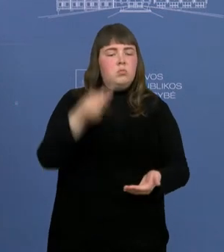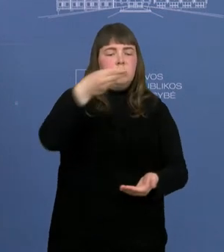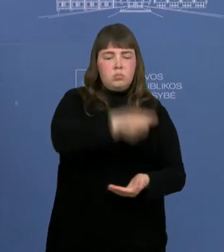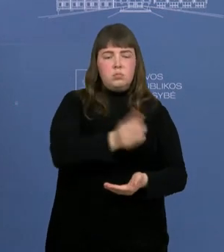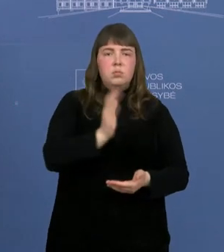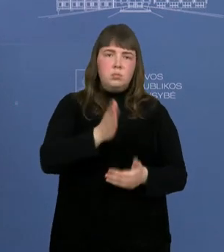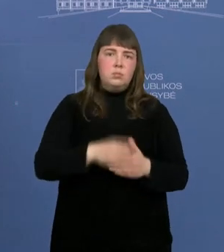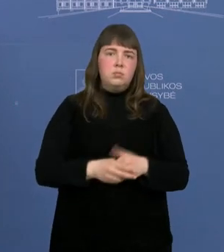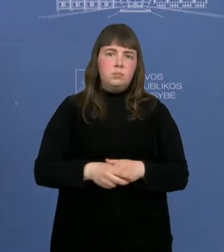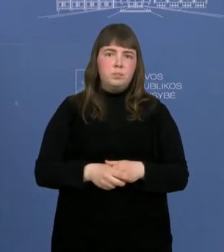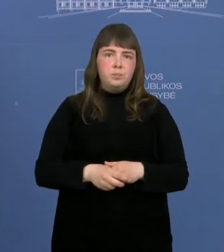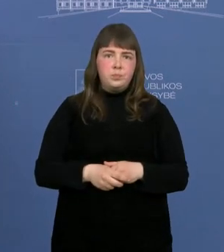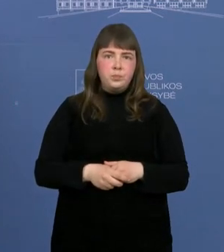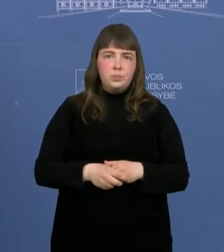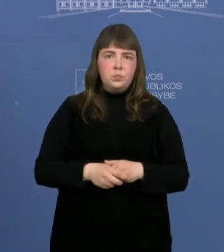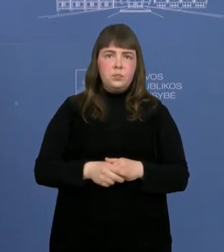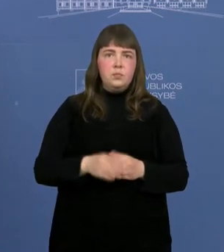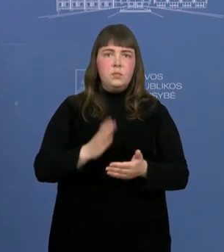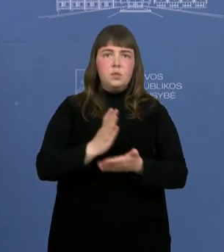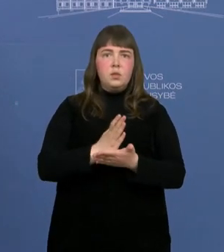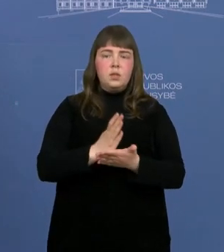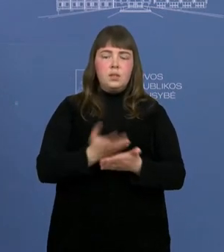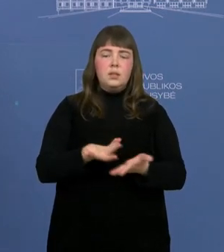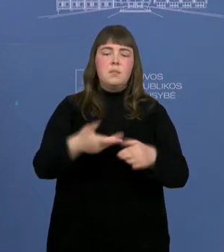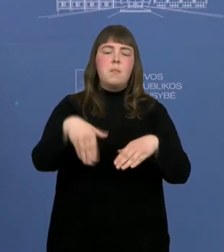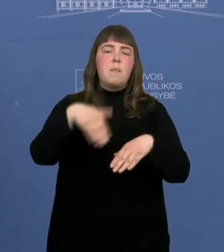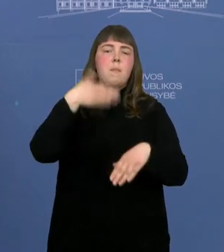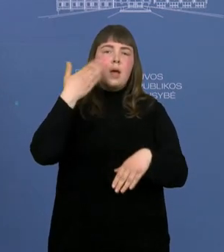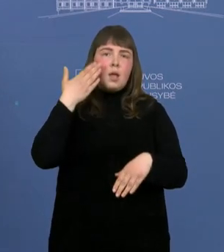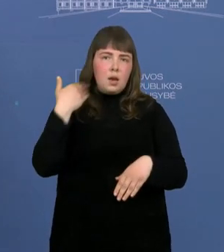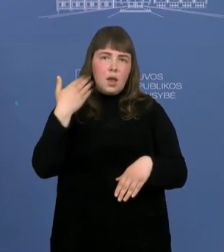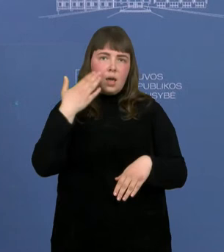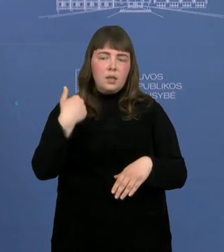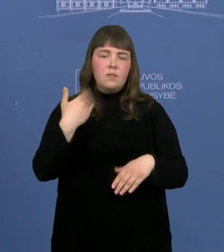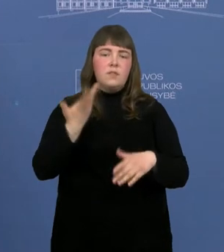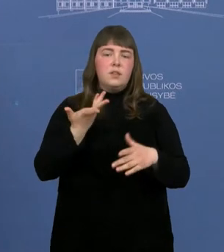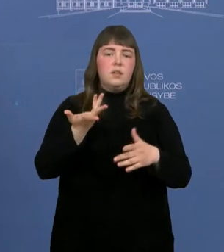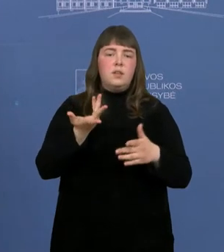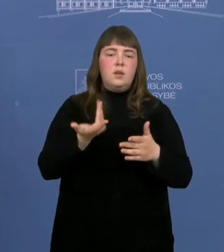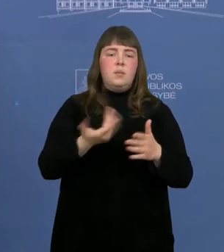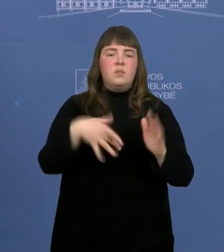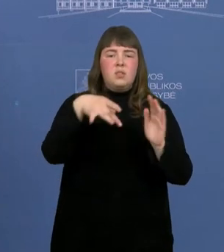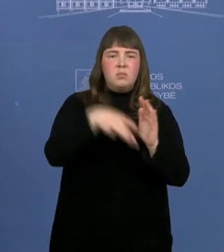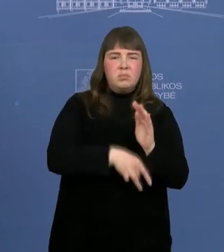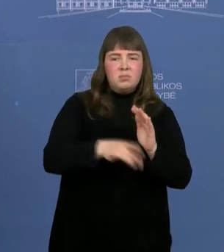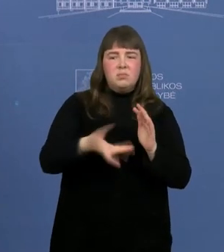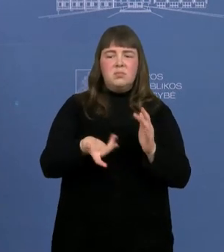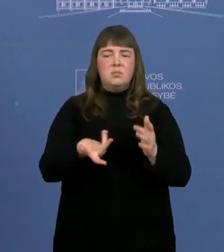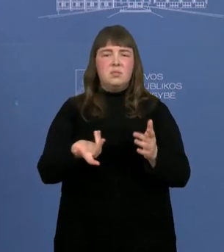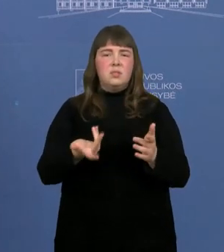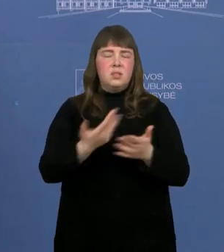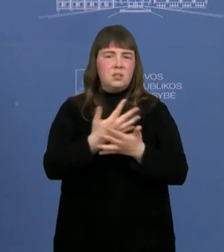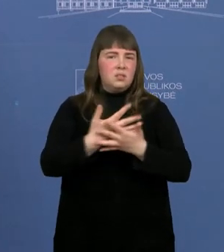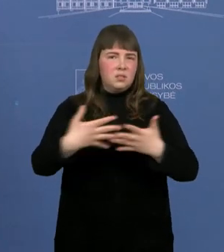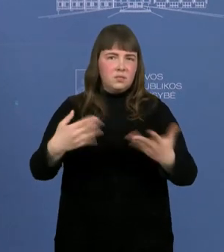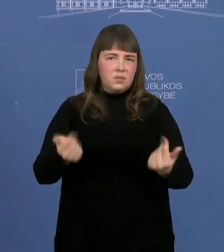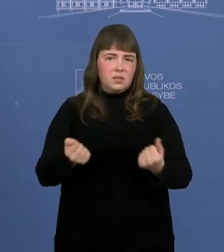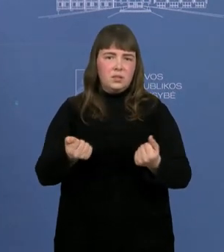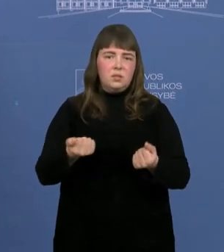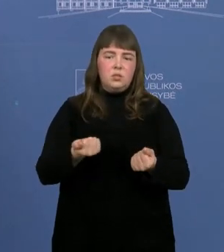šiek tiek amortizuojamas spekulacija ir